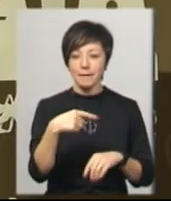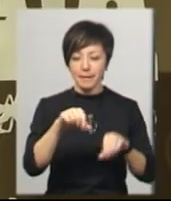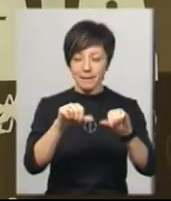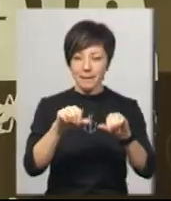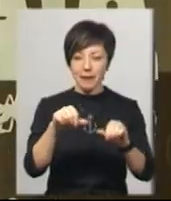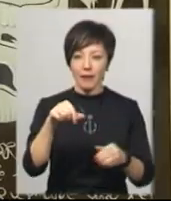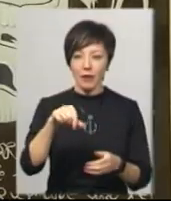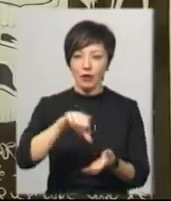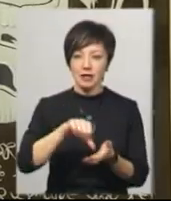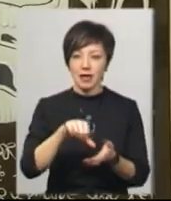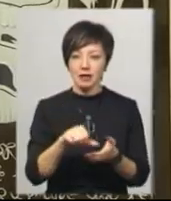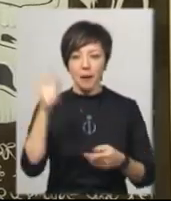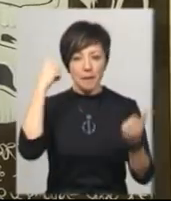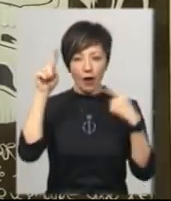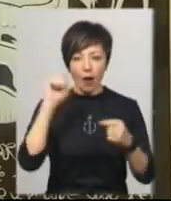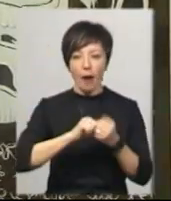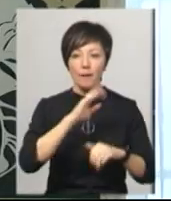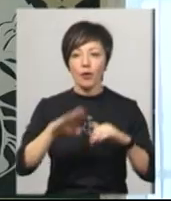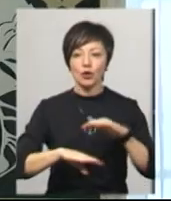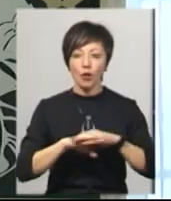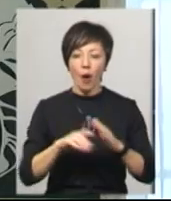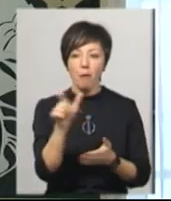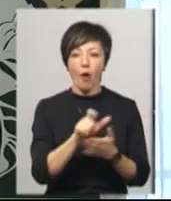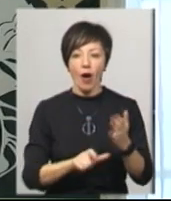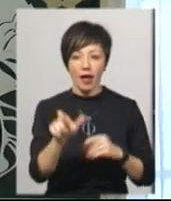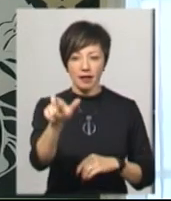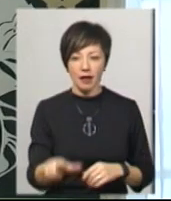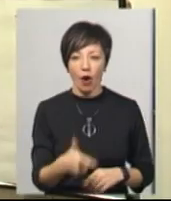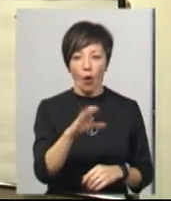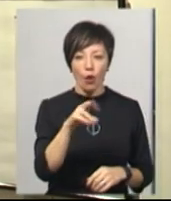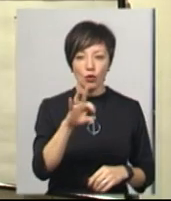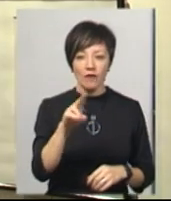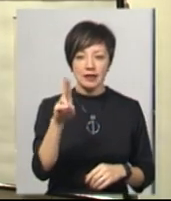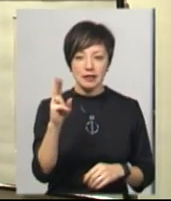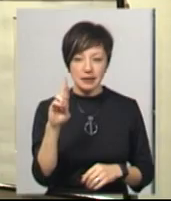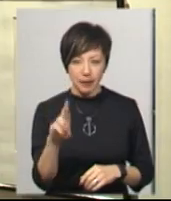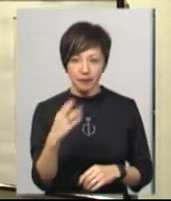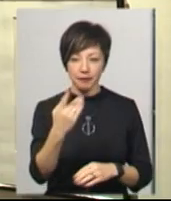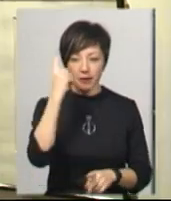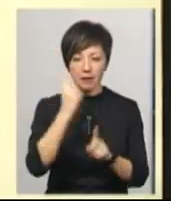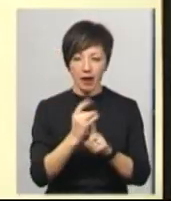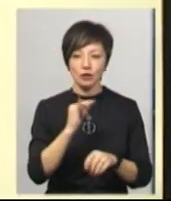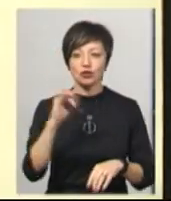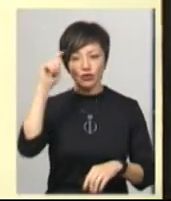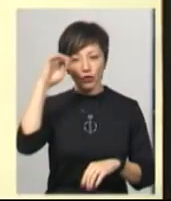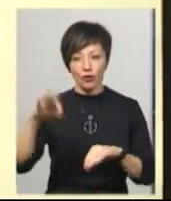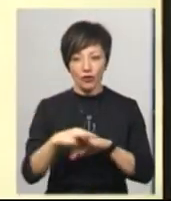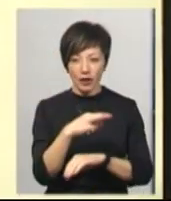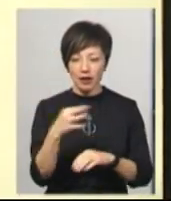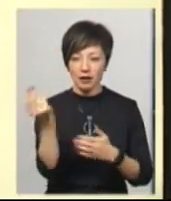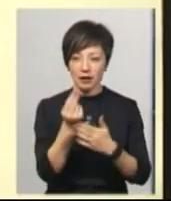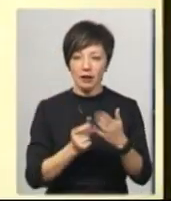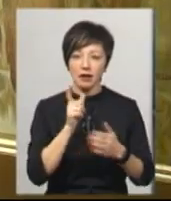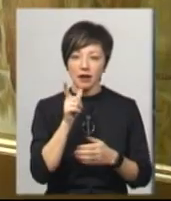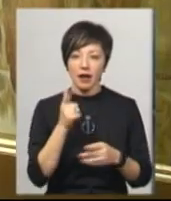байок кам'янецького поета Микити Годованця. Витинанки Ольги і Богдани, також графіка брата Ольги Андрія Негоди та чоловіка Володимира Бучковського